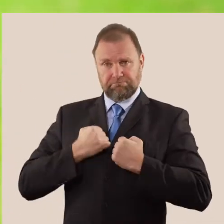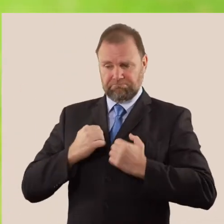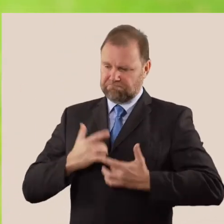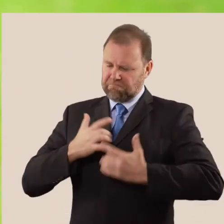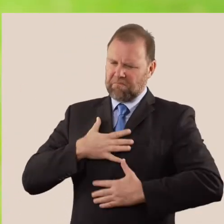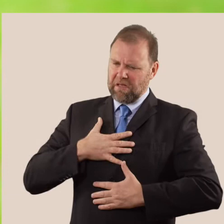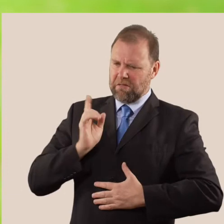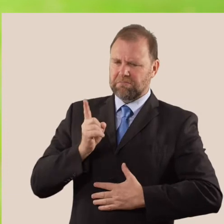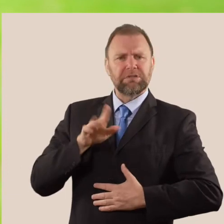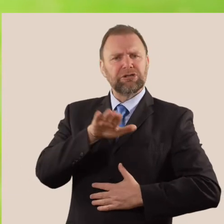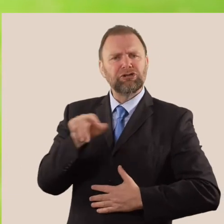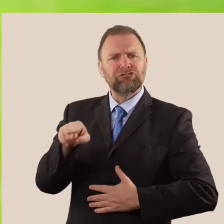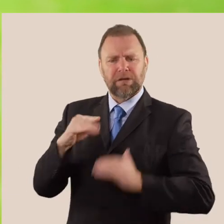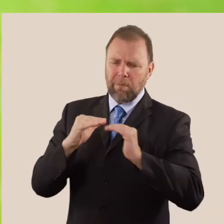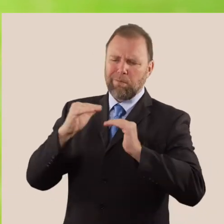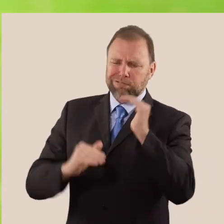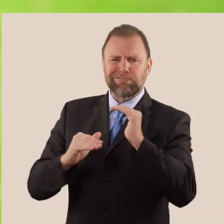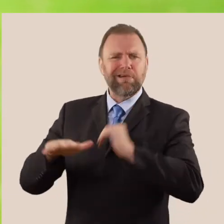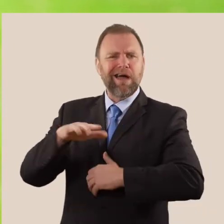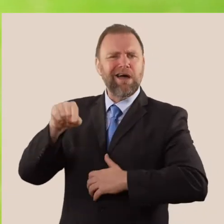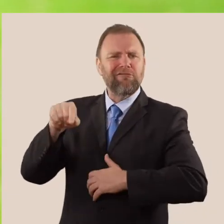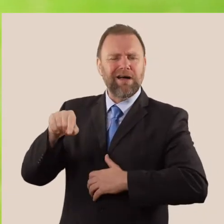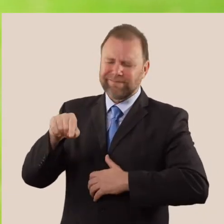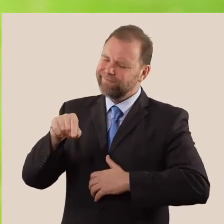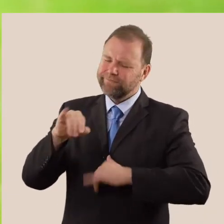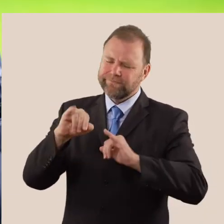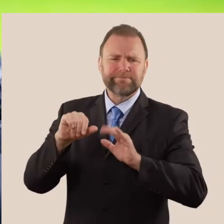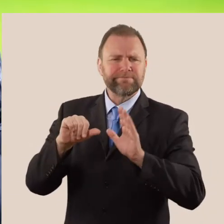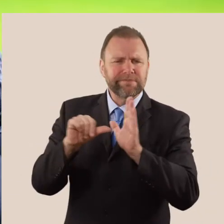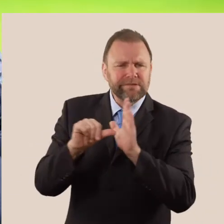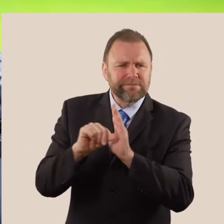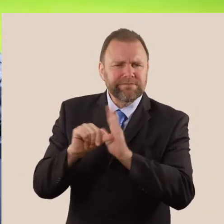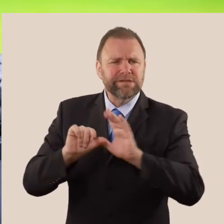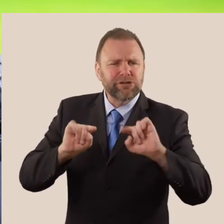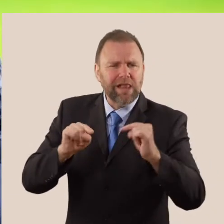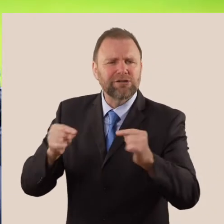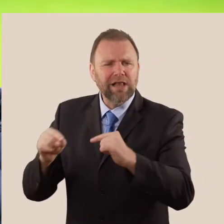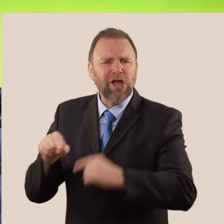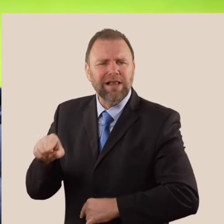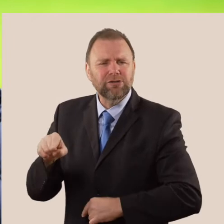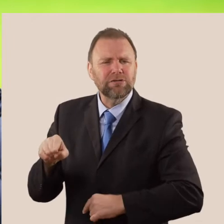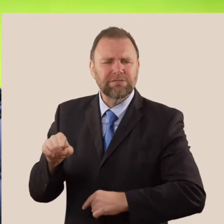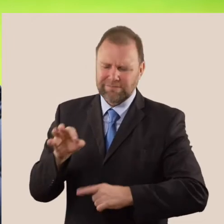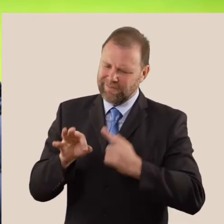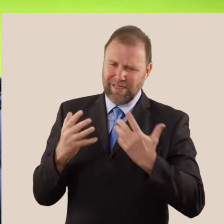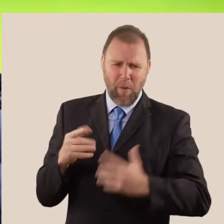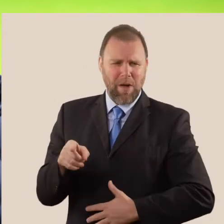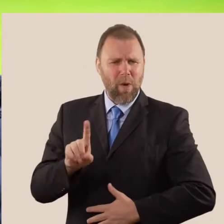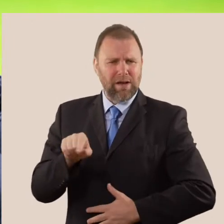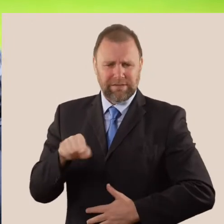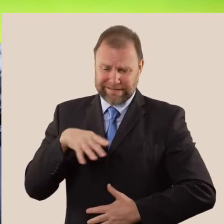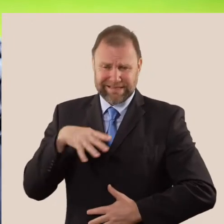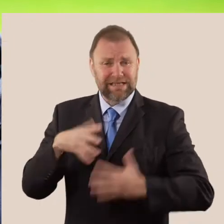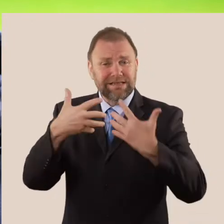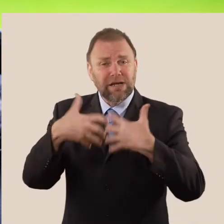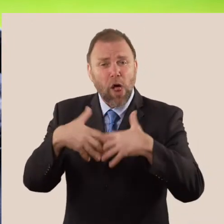Yn fy marn i, mae plant sydd yn dod o gefndir difreintedig yn wynebu nifer o heriau ac